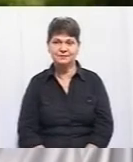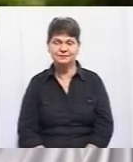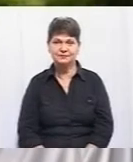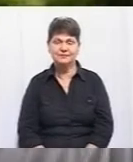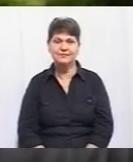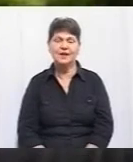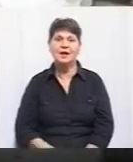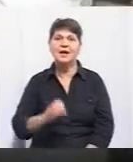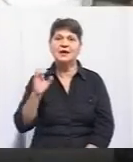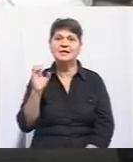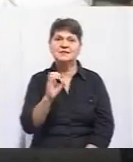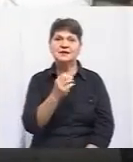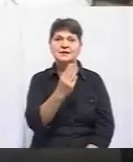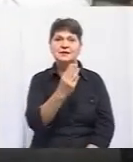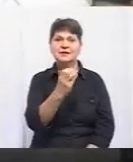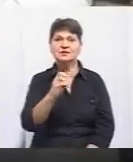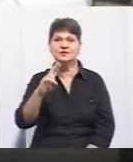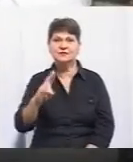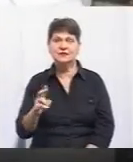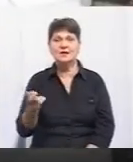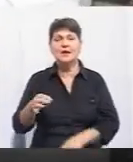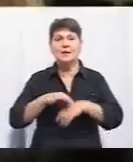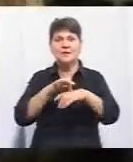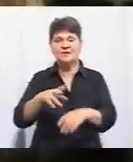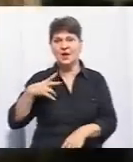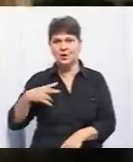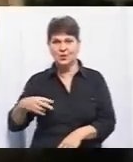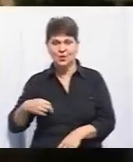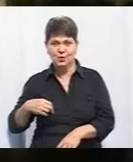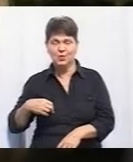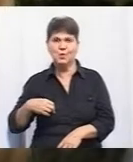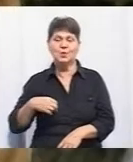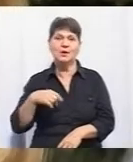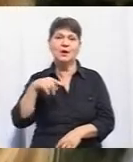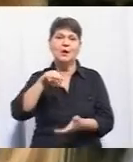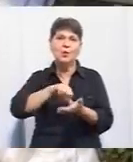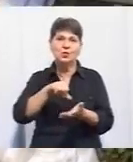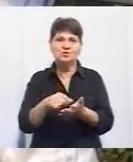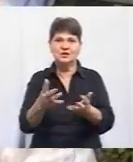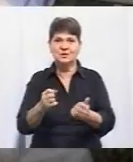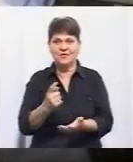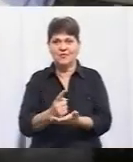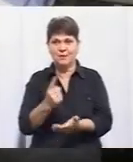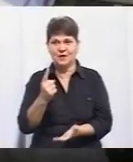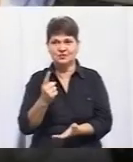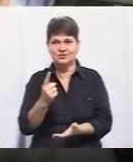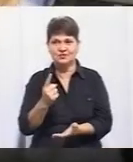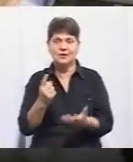Світлана Швець на змагання привела свою доньку Івану. Каже, у квесті дівчина бере участь вперше. Ще вона